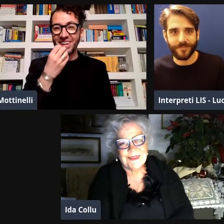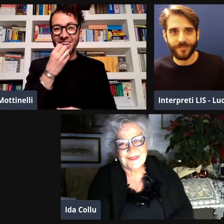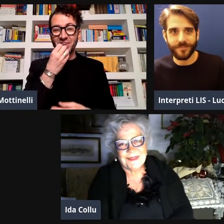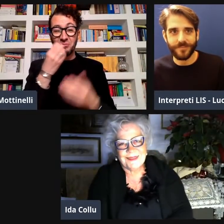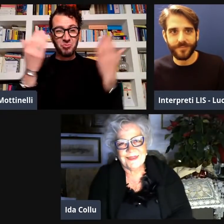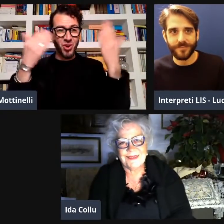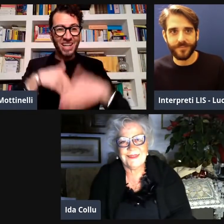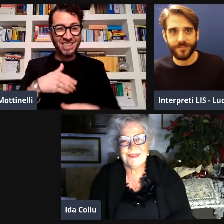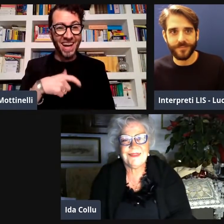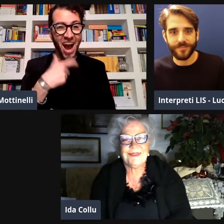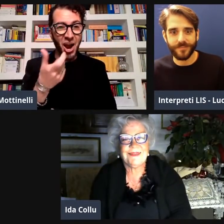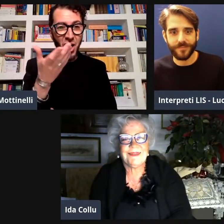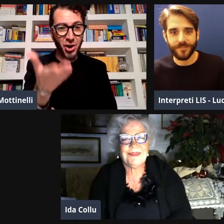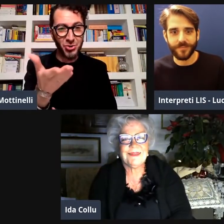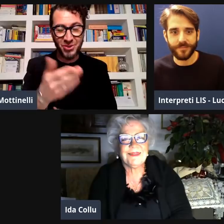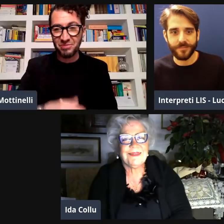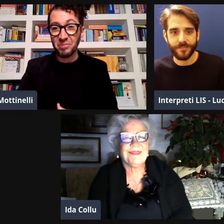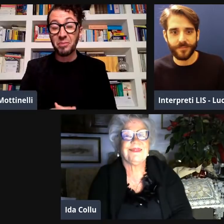Eccola!